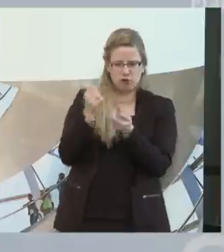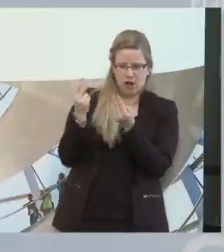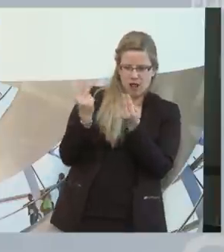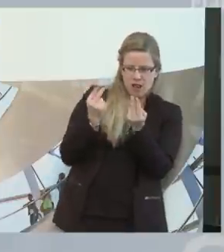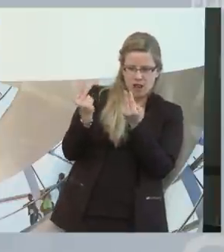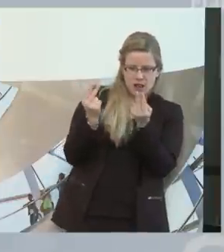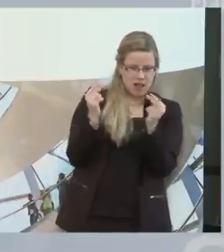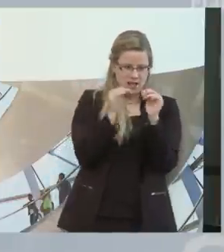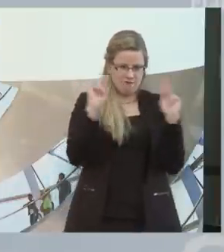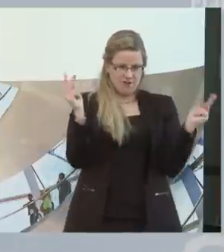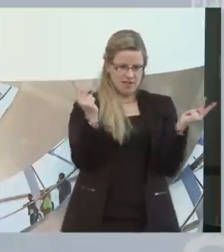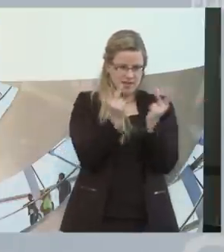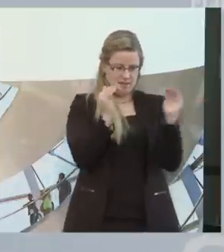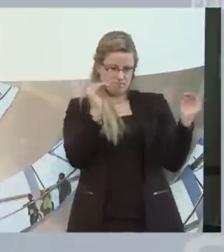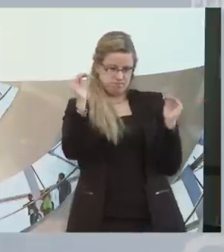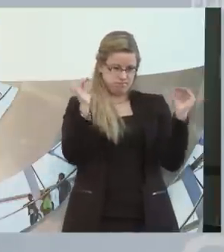Und da ist jetzt die Frage,